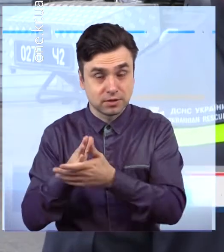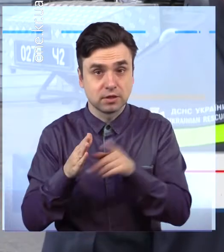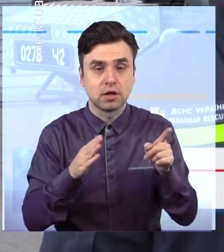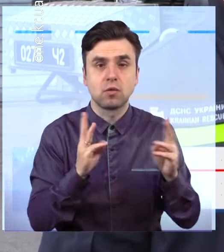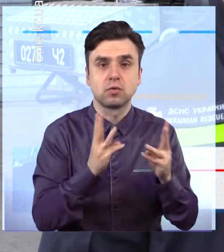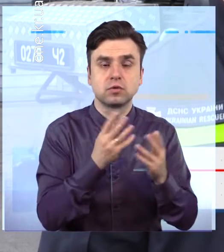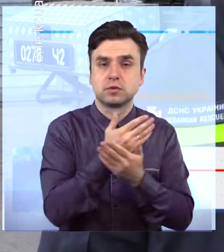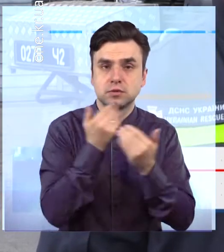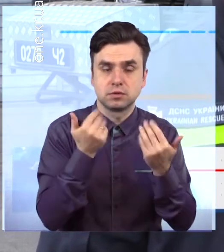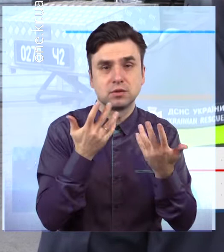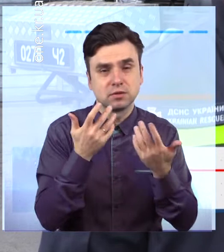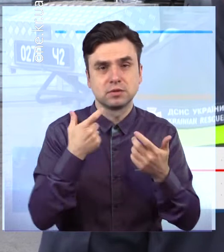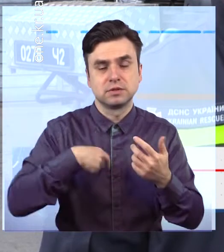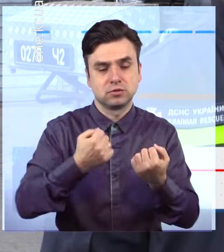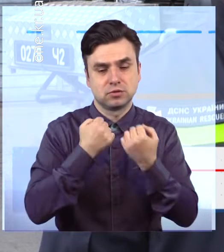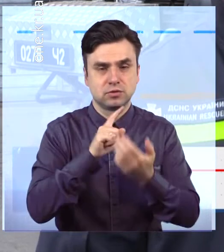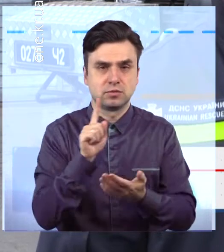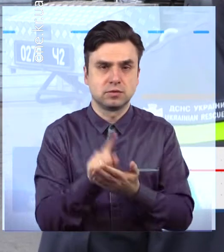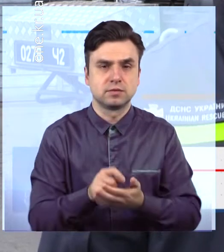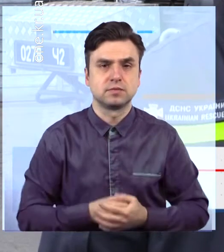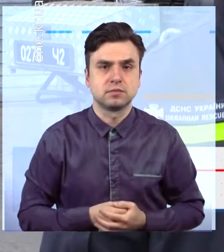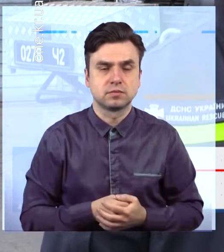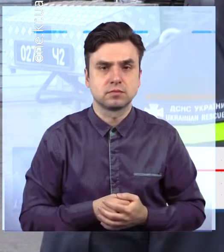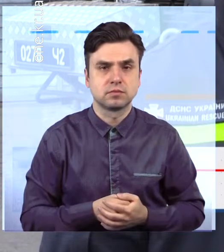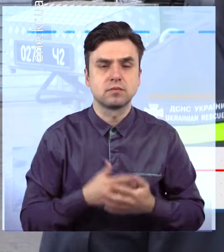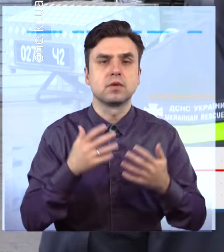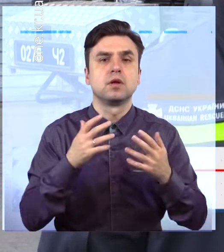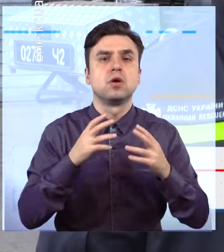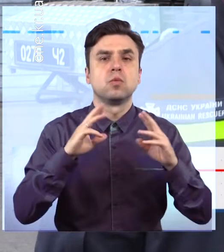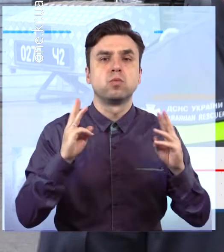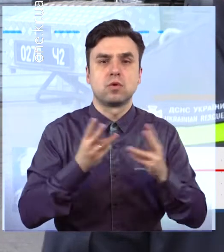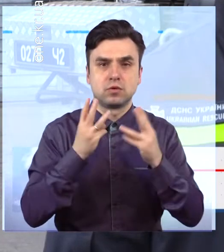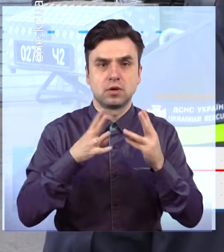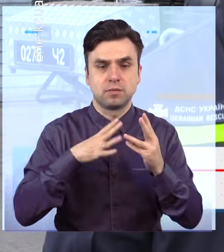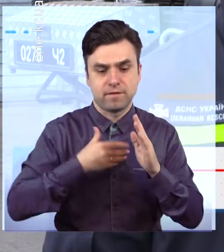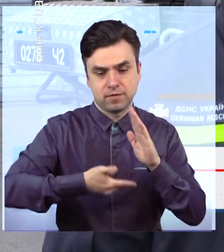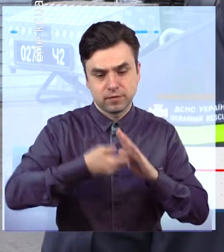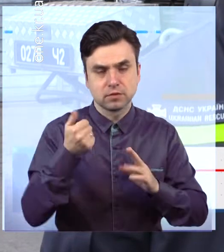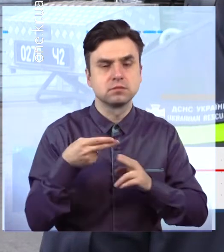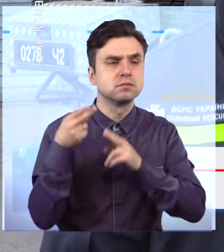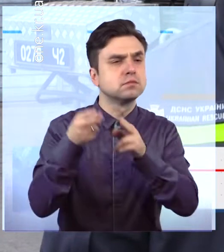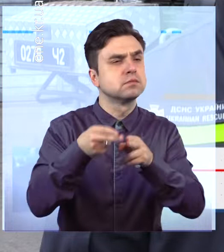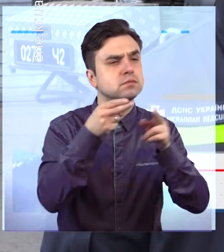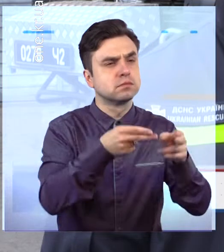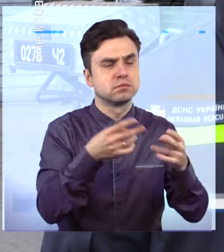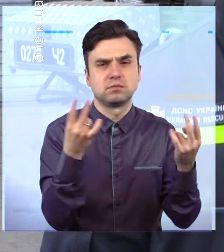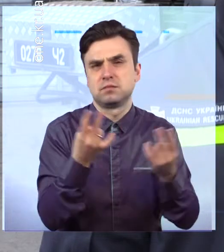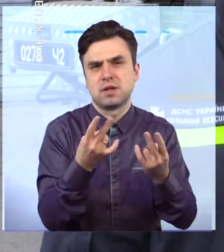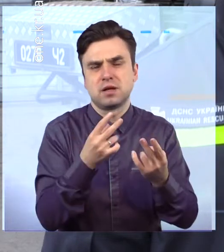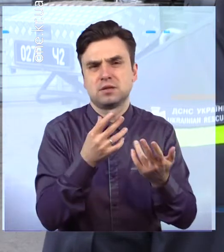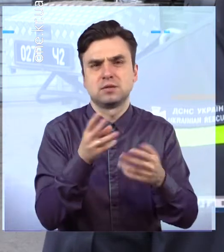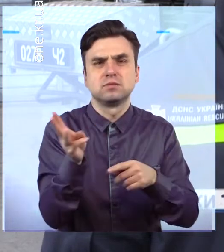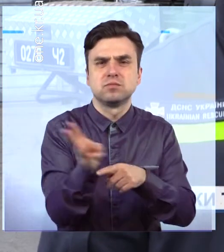Пожежно-рятувальні підрозділи залучаються для допомоги як населенню, так і службі 103. Ми розуміємо те, що в